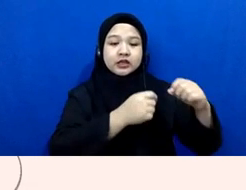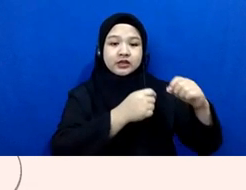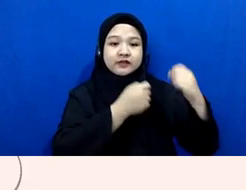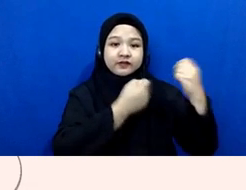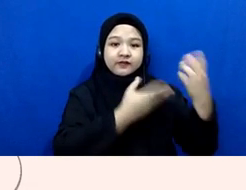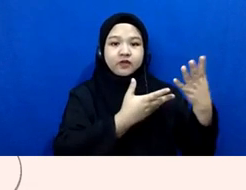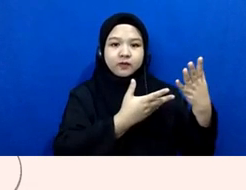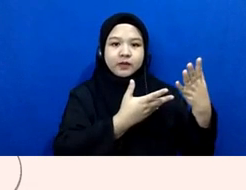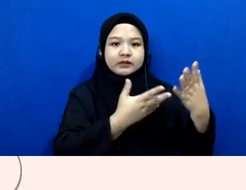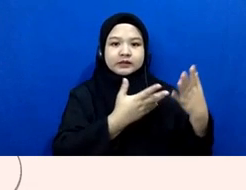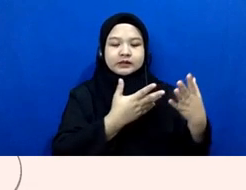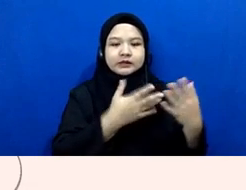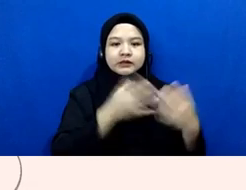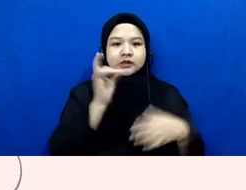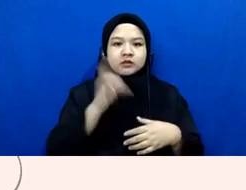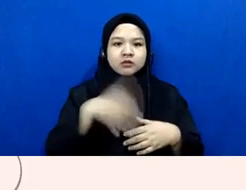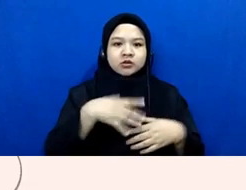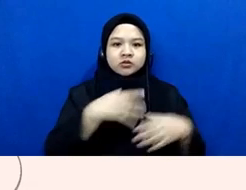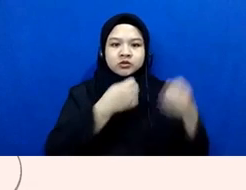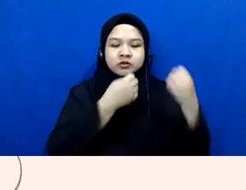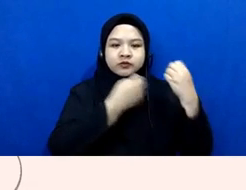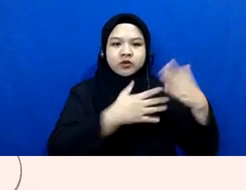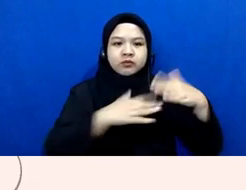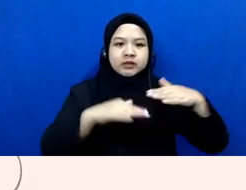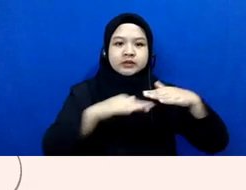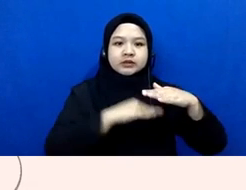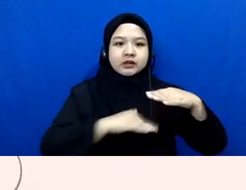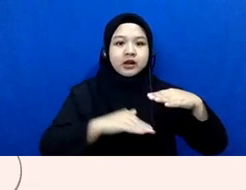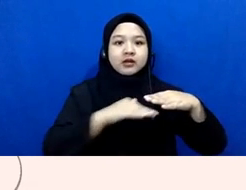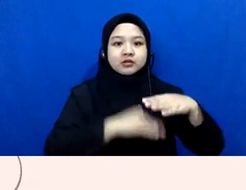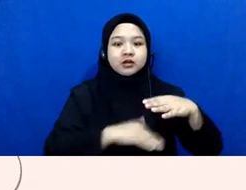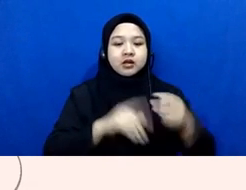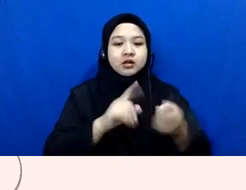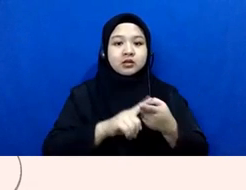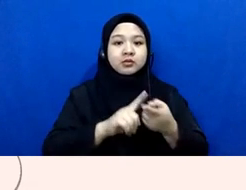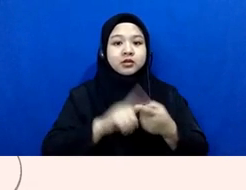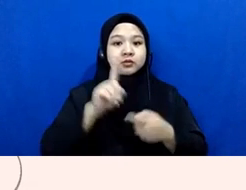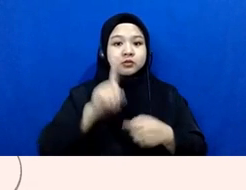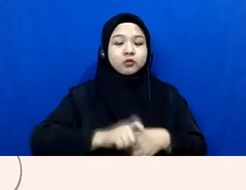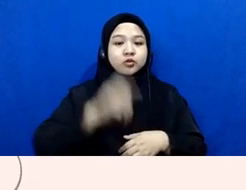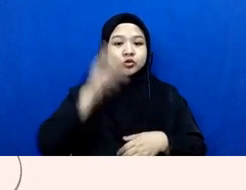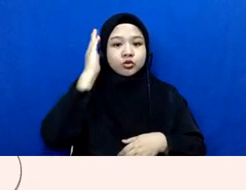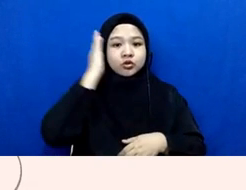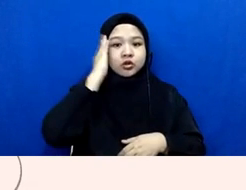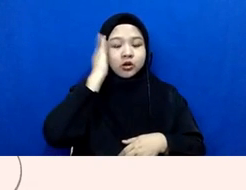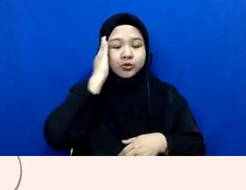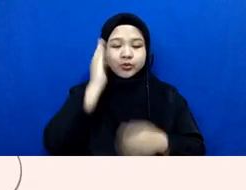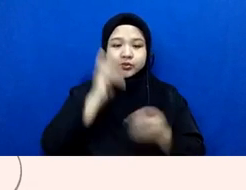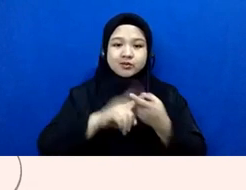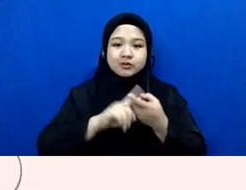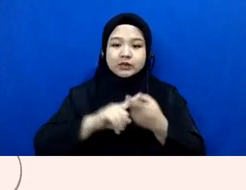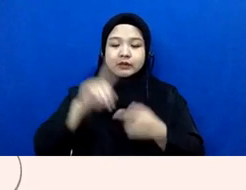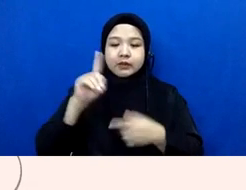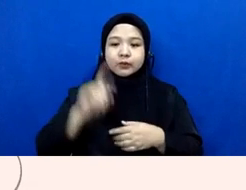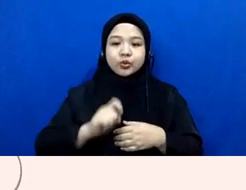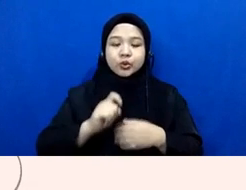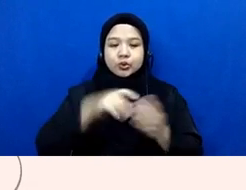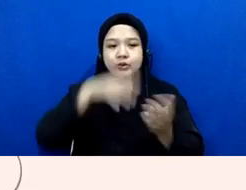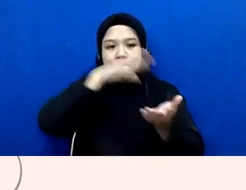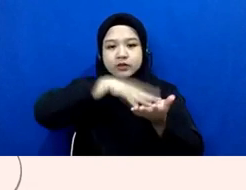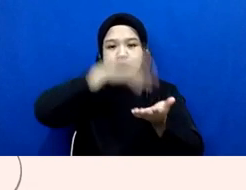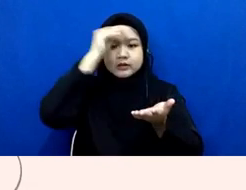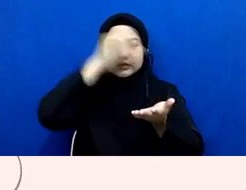saya kategorikan sebagai informasi dasar yang teman-teman perlu ketahui dan teman-teman perlu pelajari